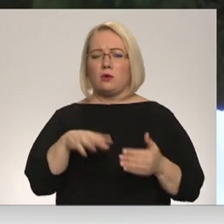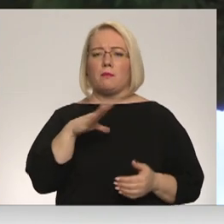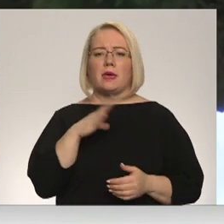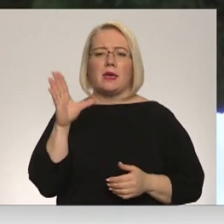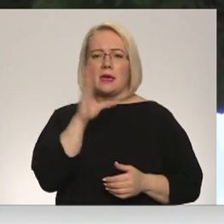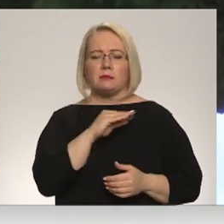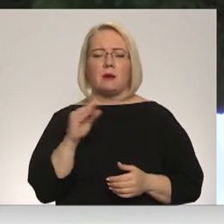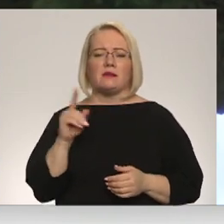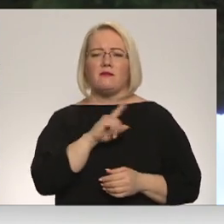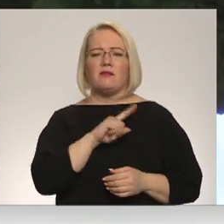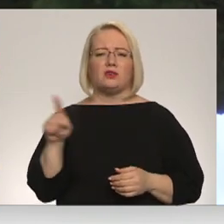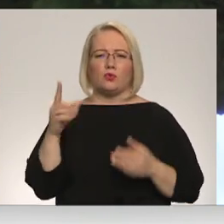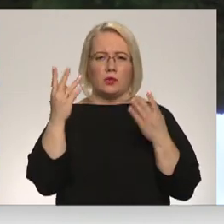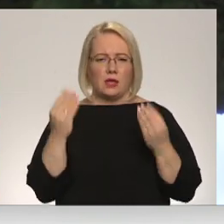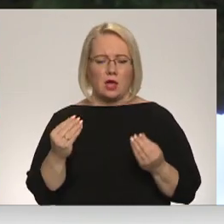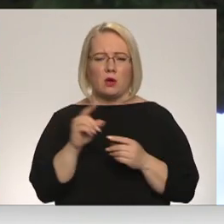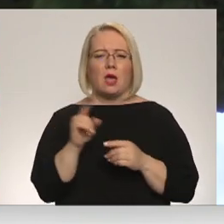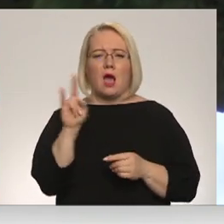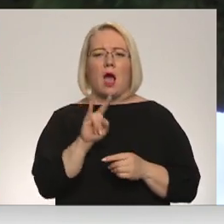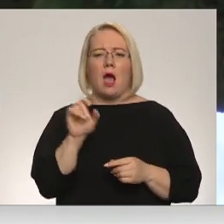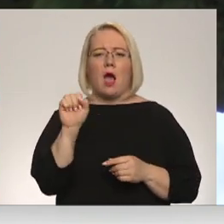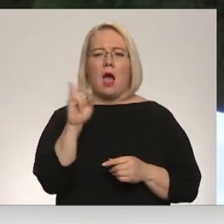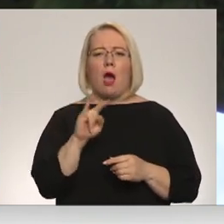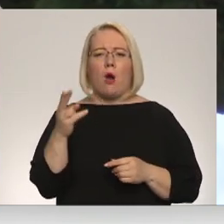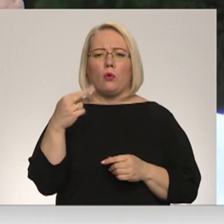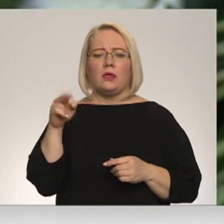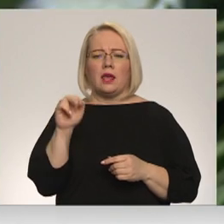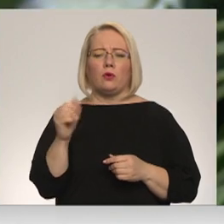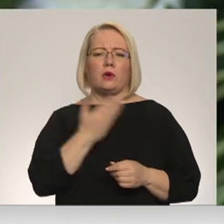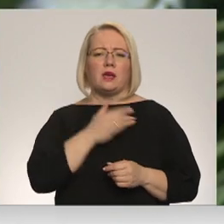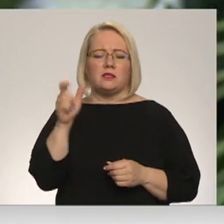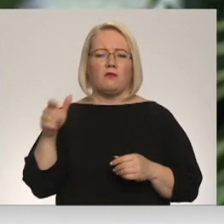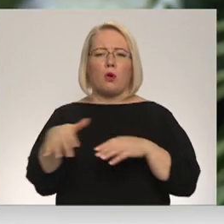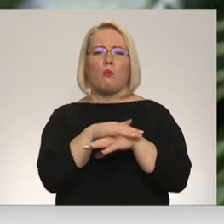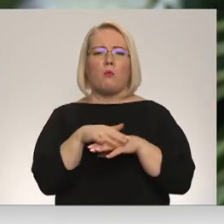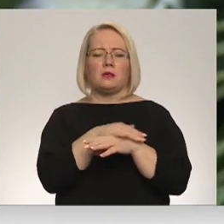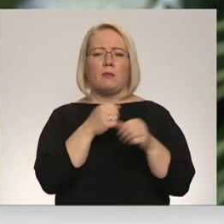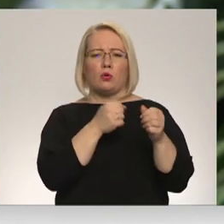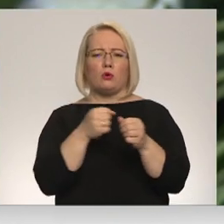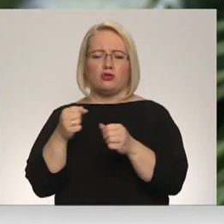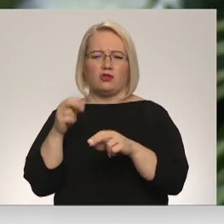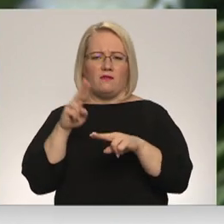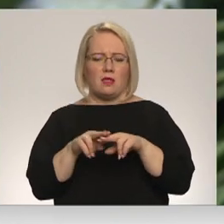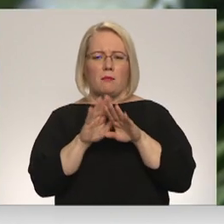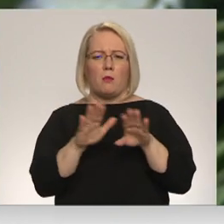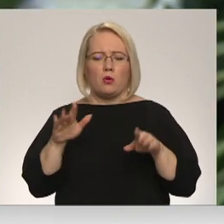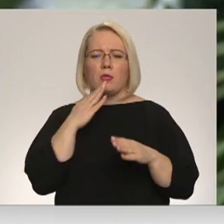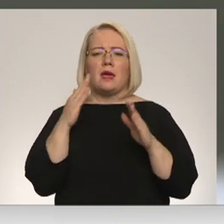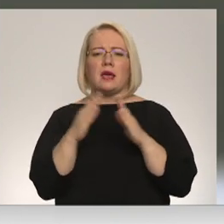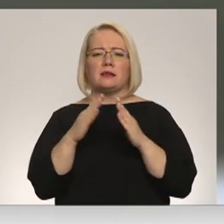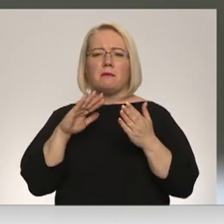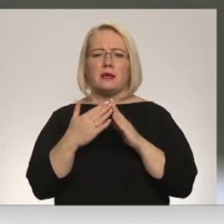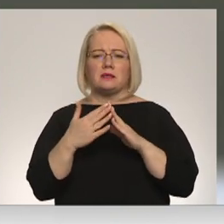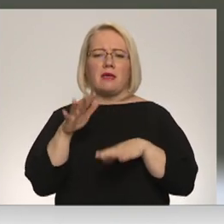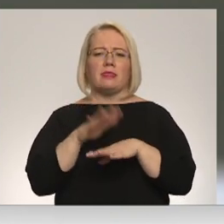iespējams visas dienas garumā arī Aldriņu iedzīvotāju publiskās nošaušanas vietās, Ančupānu memoriālā un Reizeknas pilsētas tirgus laukumā.